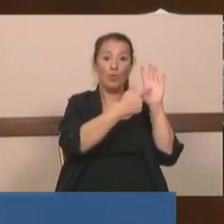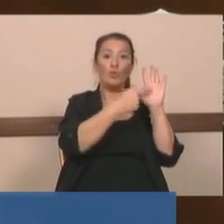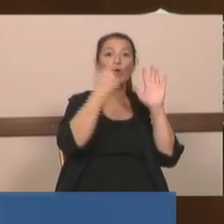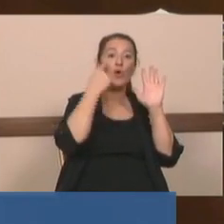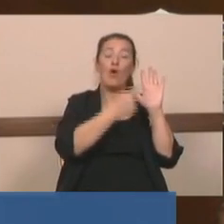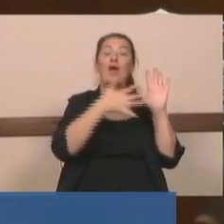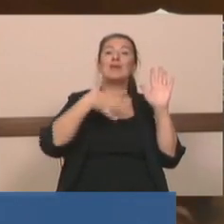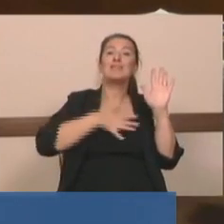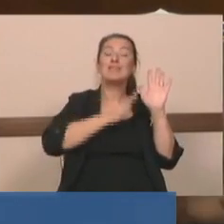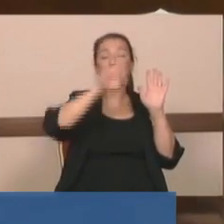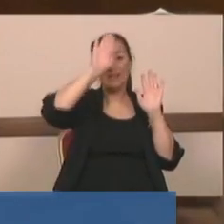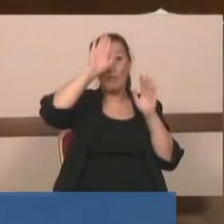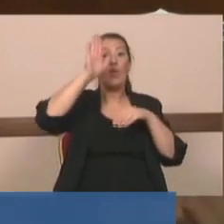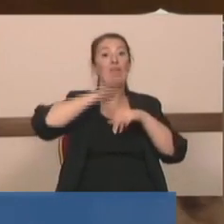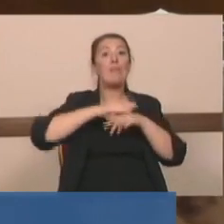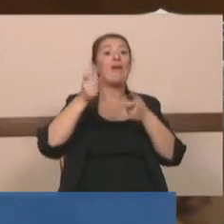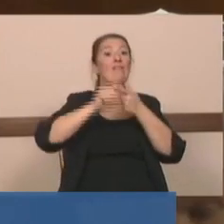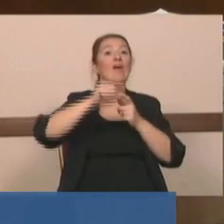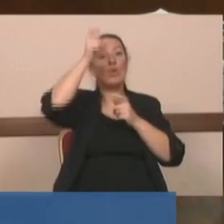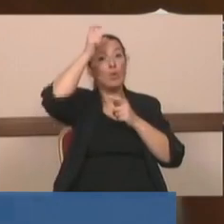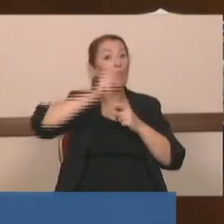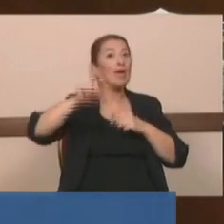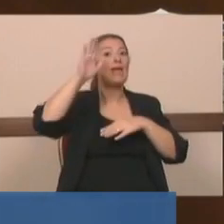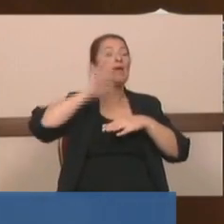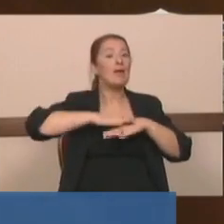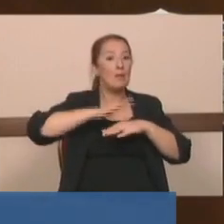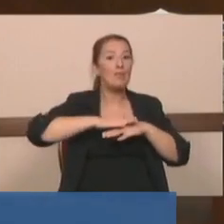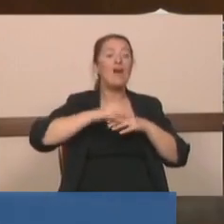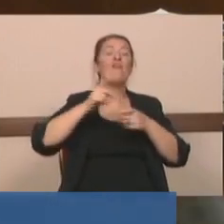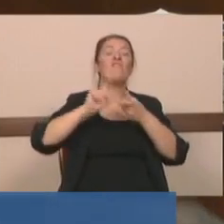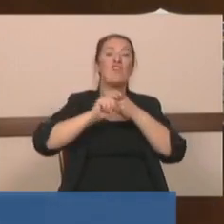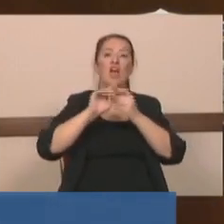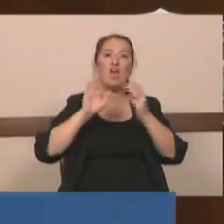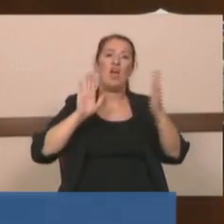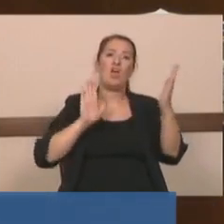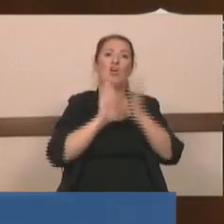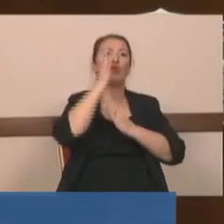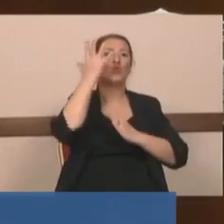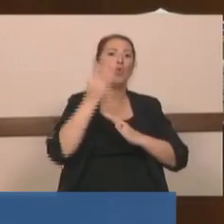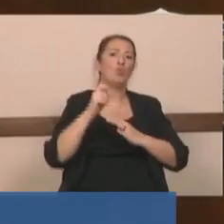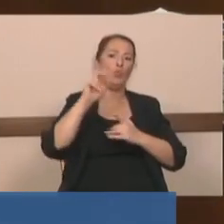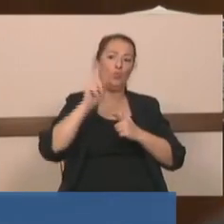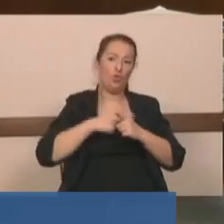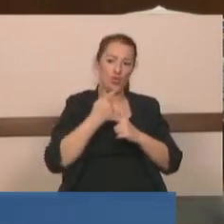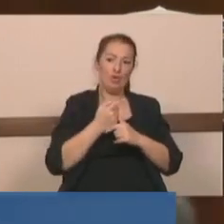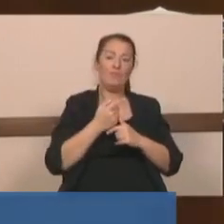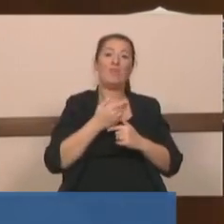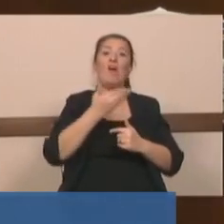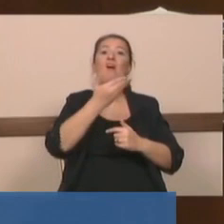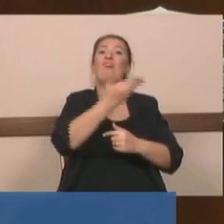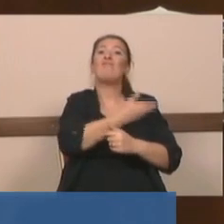İstanbul'a yapılan ve Türkiye'de yapılan ve karşı çıktığı projeler. Vatan Caddesi.